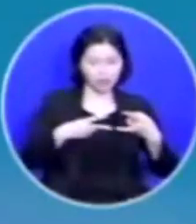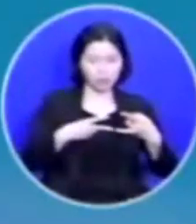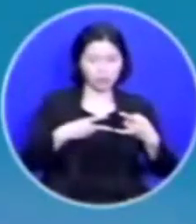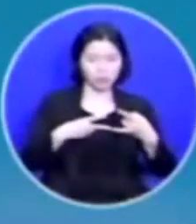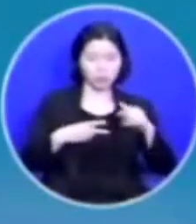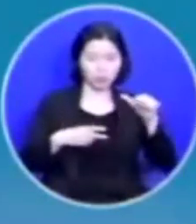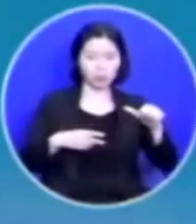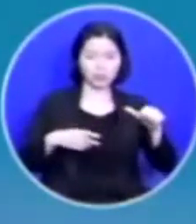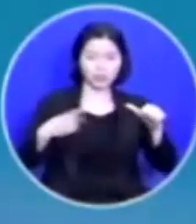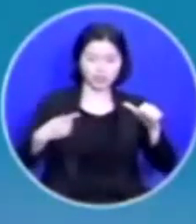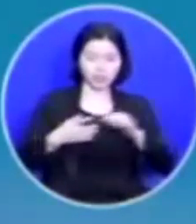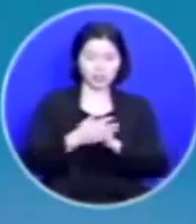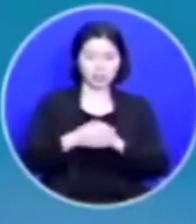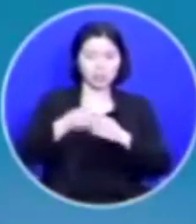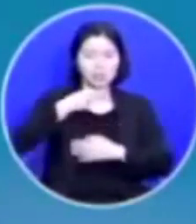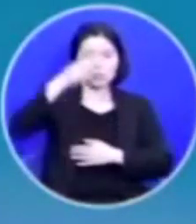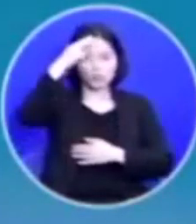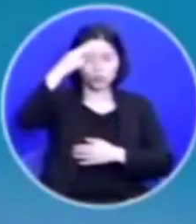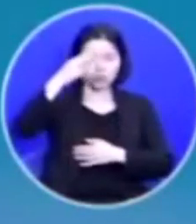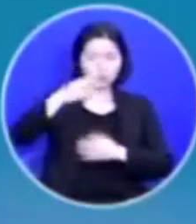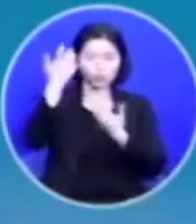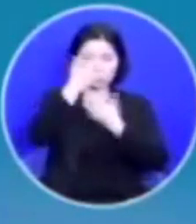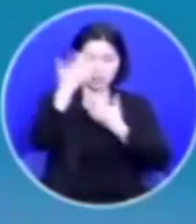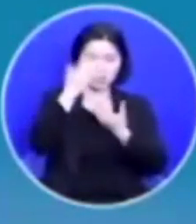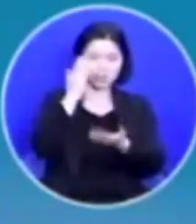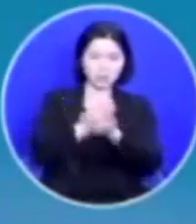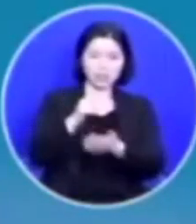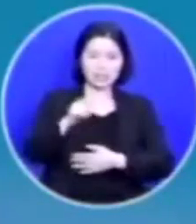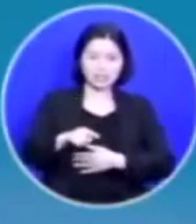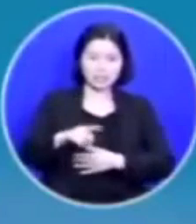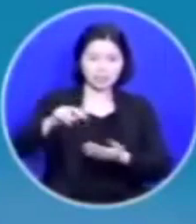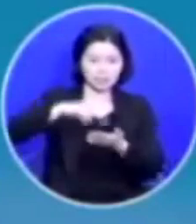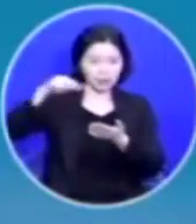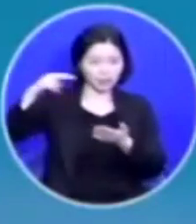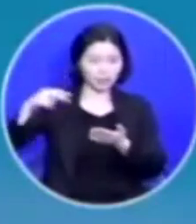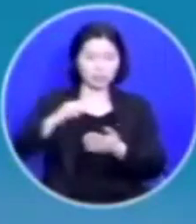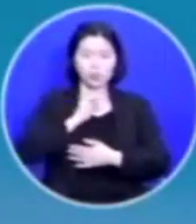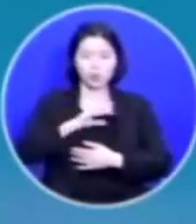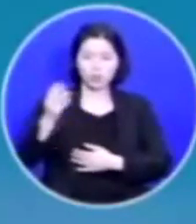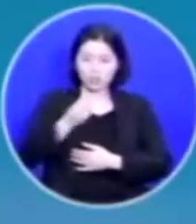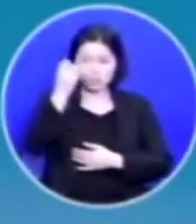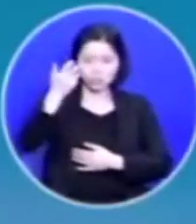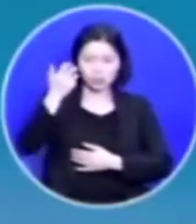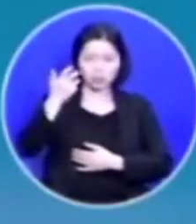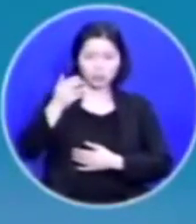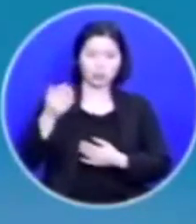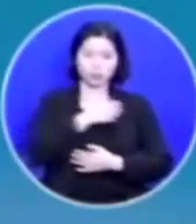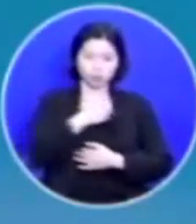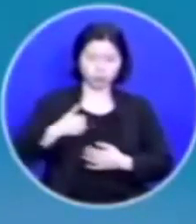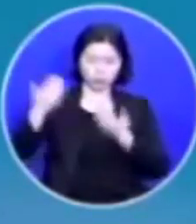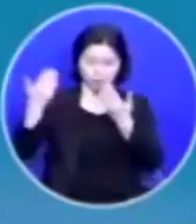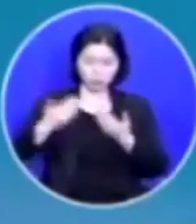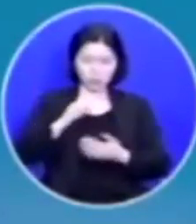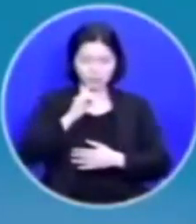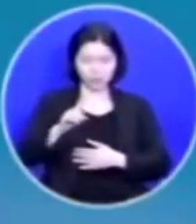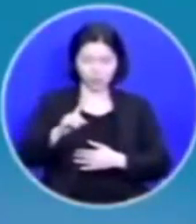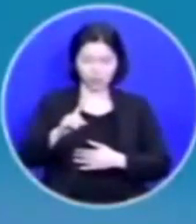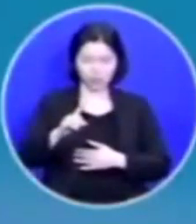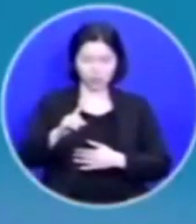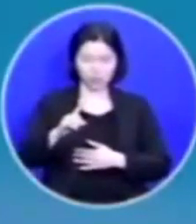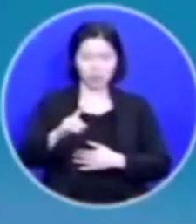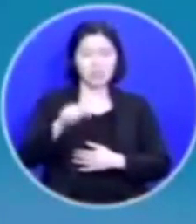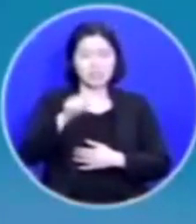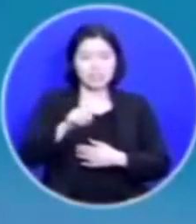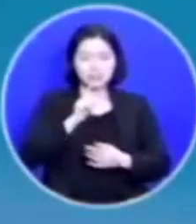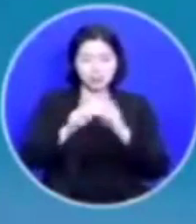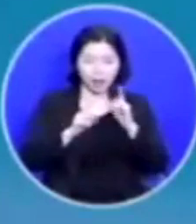취하지 말라 이는 방탕한 것이니 오직 성령으로 충만함을 받으라고 권하셨는데 이 성령으로 충만함을 받으라는 것은